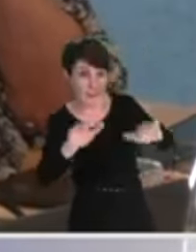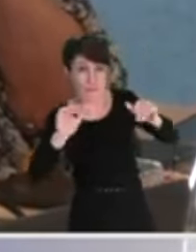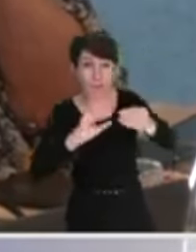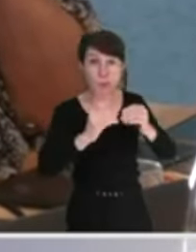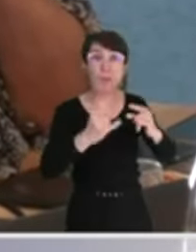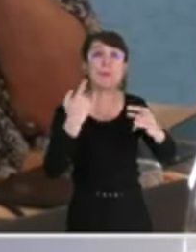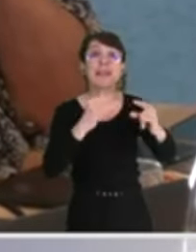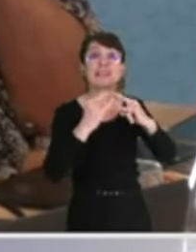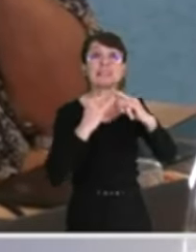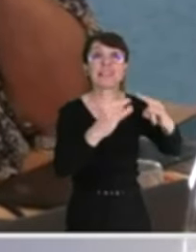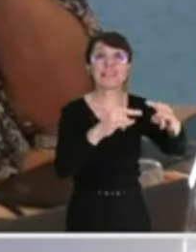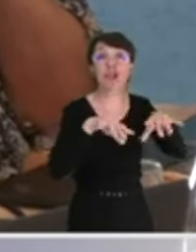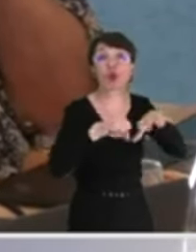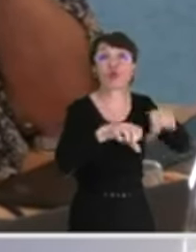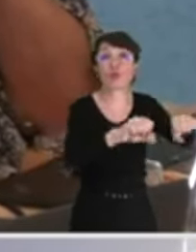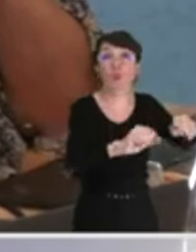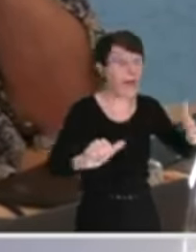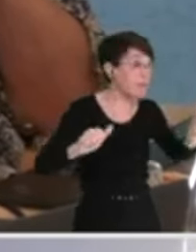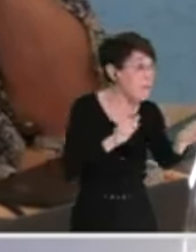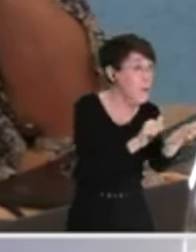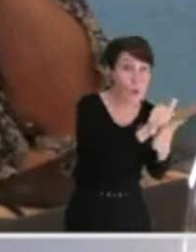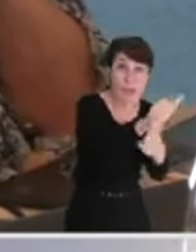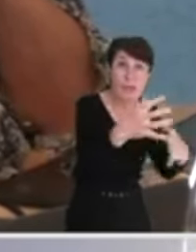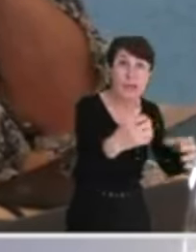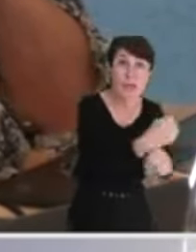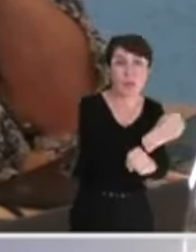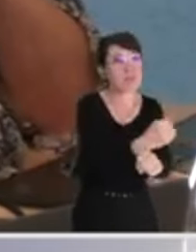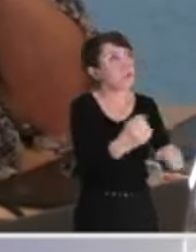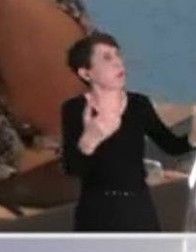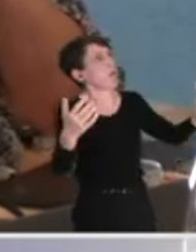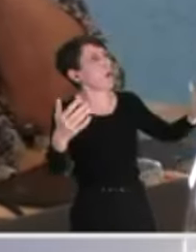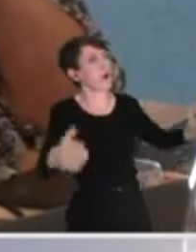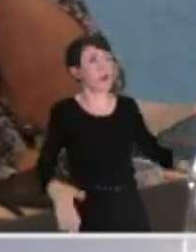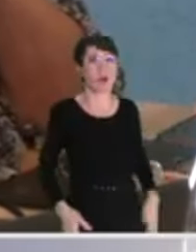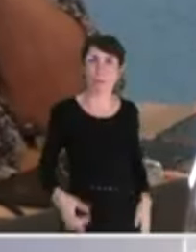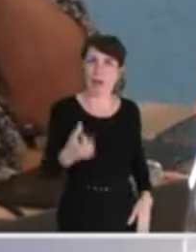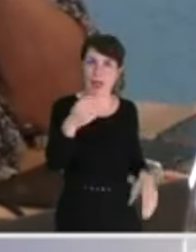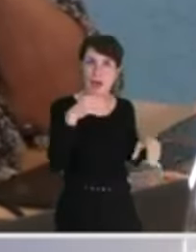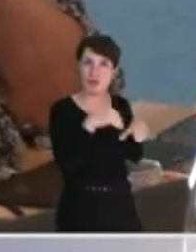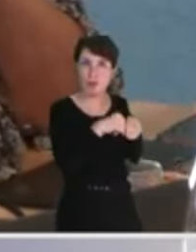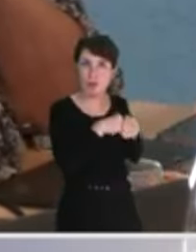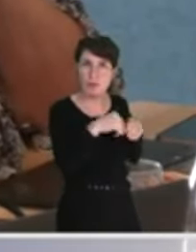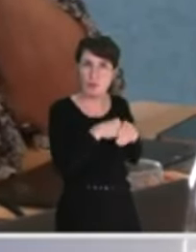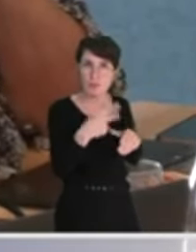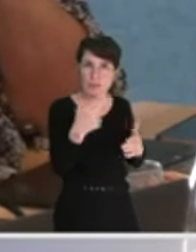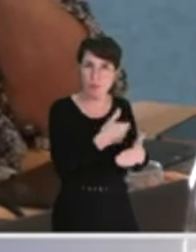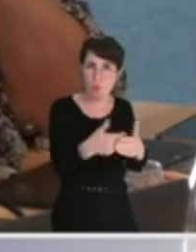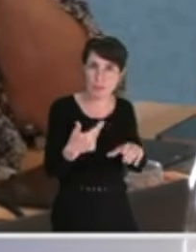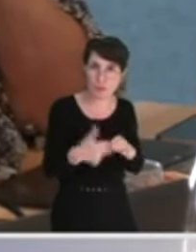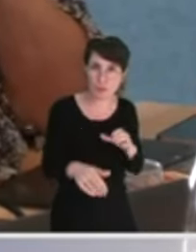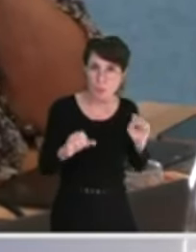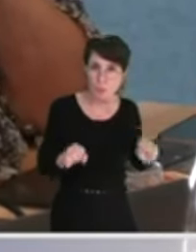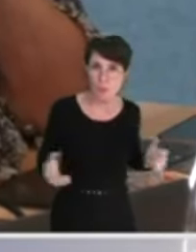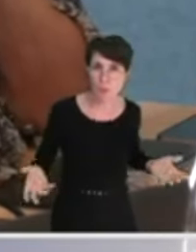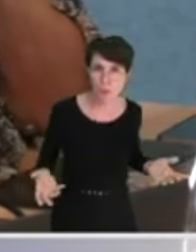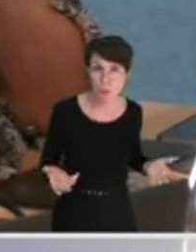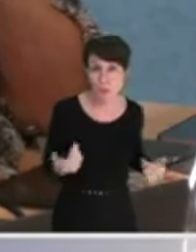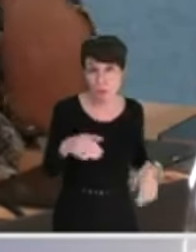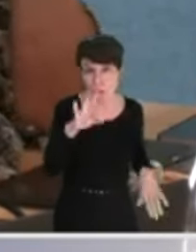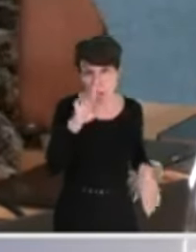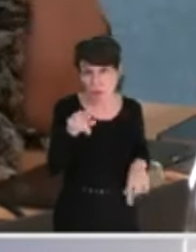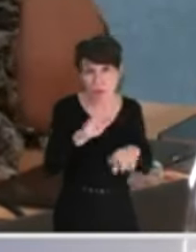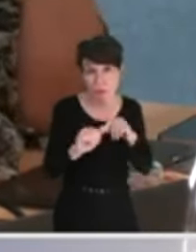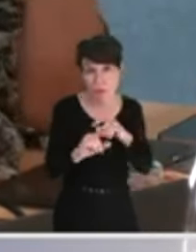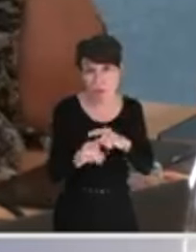sur le squat, vous auriez économisé 3 millions d'euros aux contribuables. Vous ne l'avez pas fait. Et cette